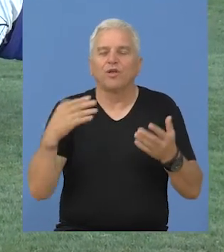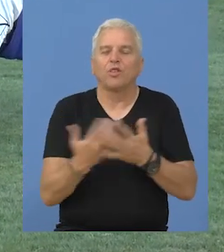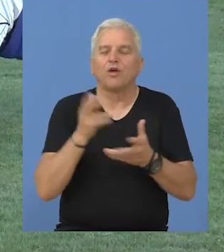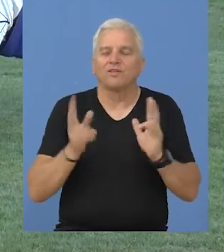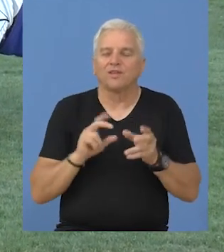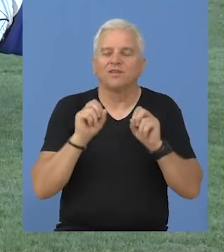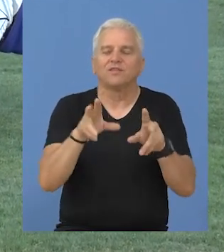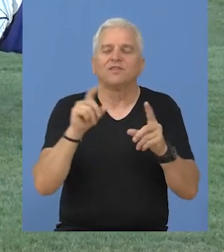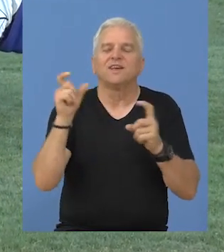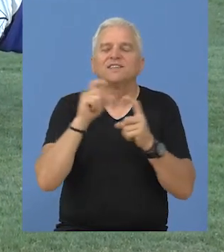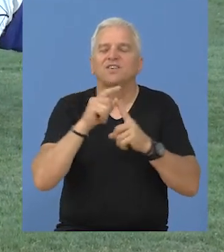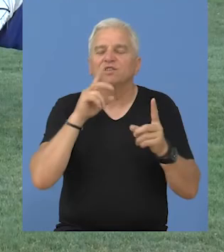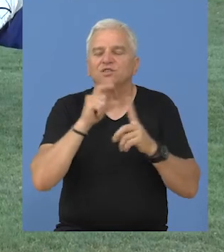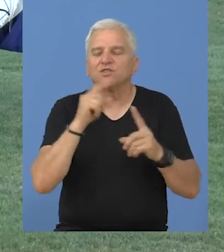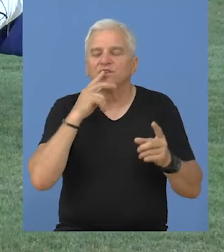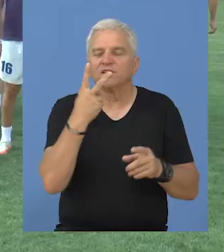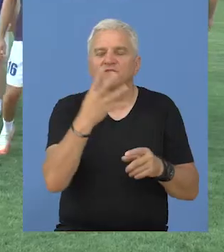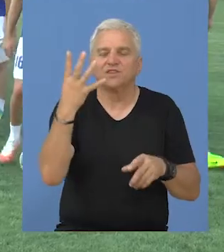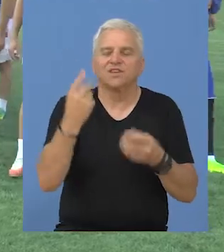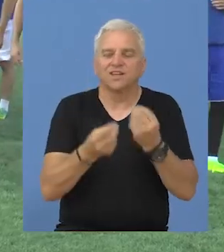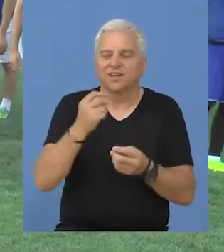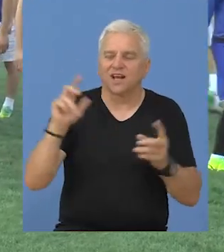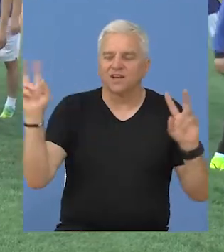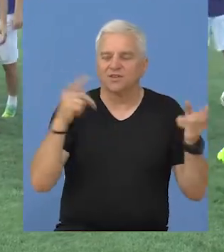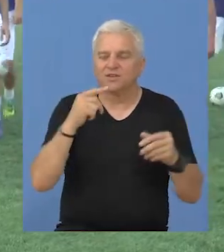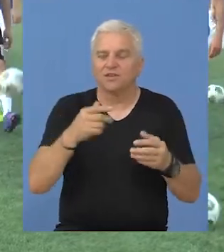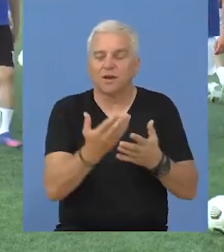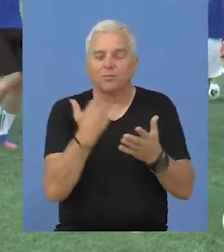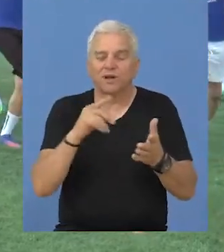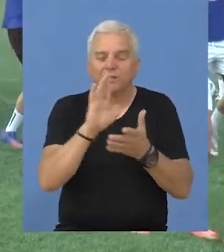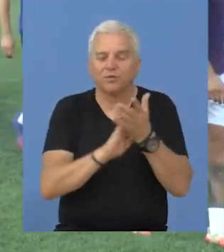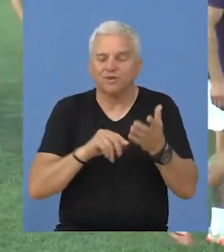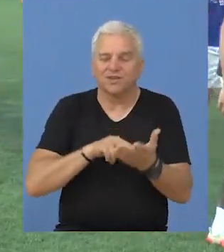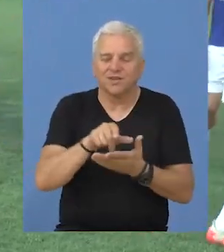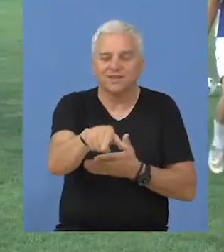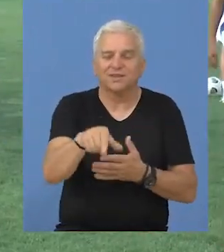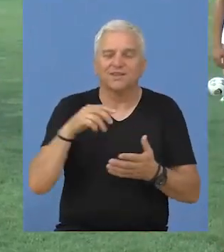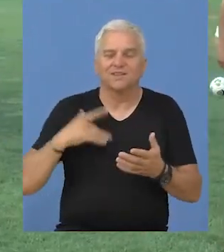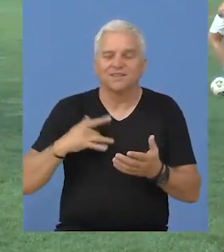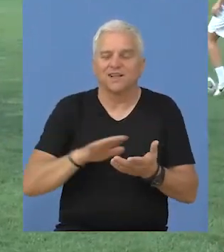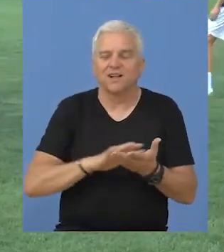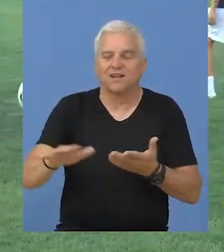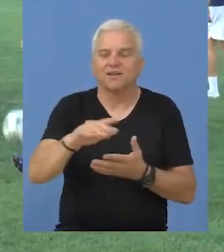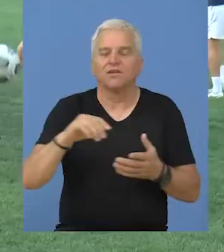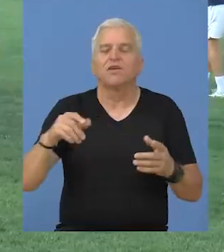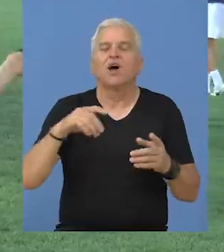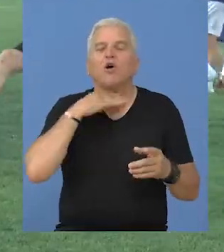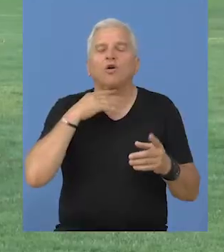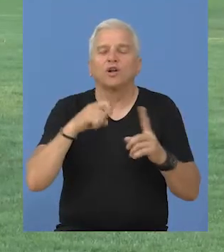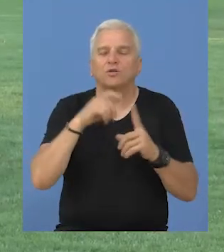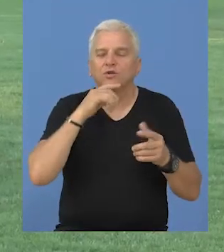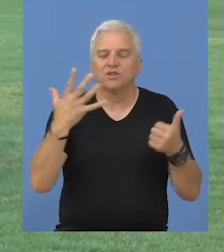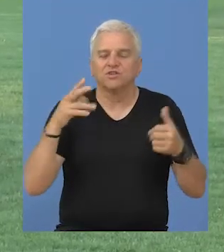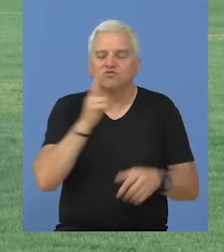prisustovali novi trener Svetozar Sovilj i 24 grača. Pre samog izlaska na zelenu površinu, predsjednik kluba